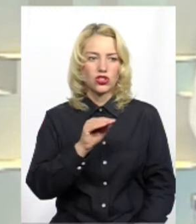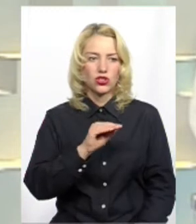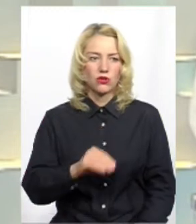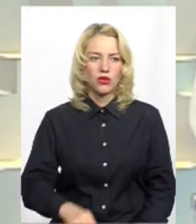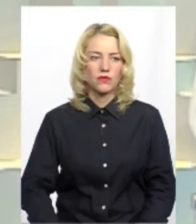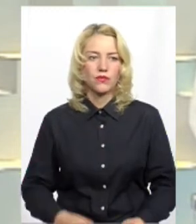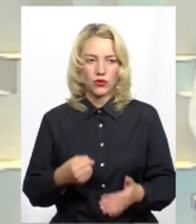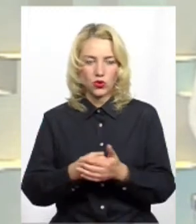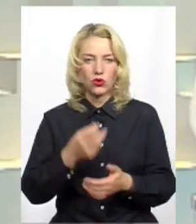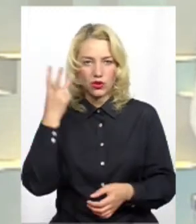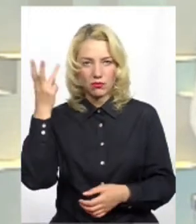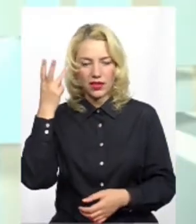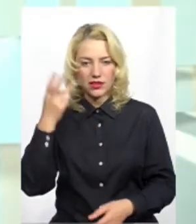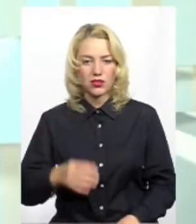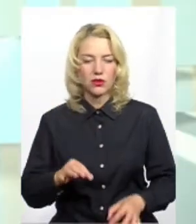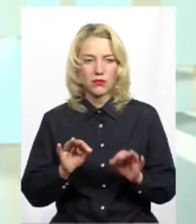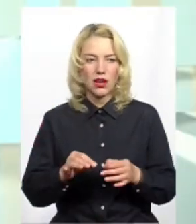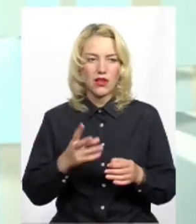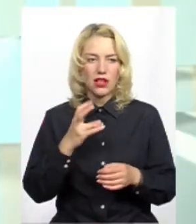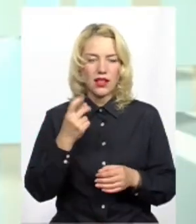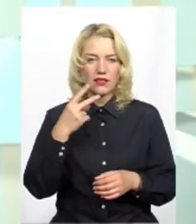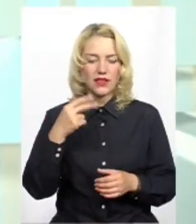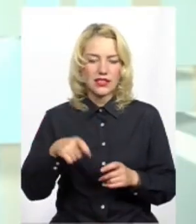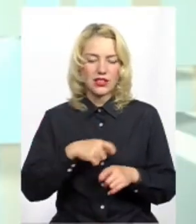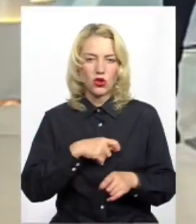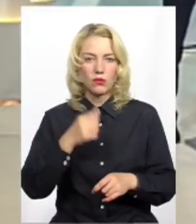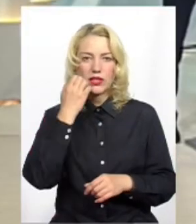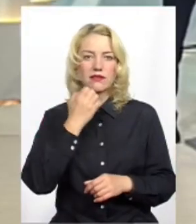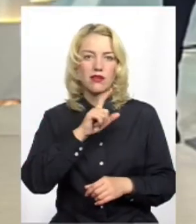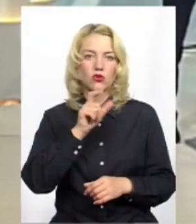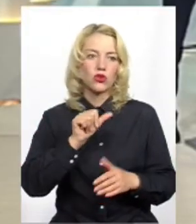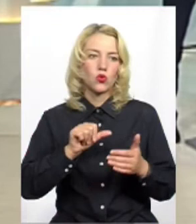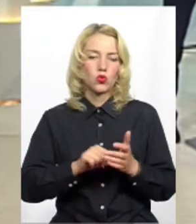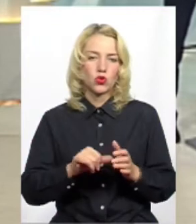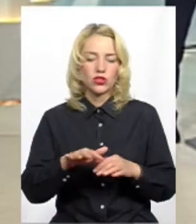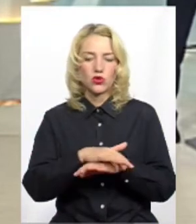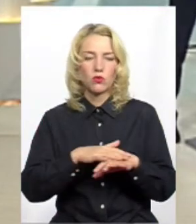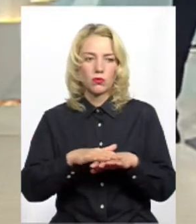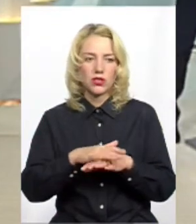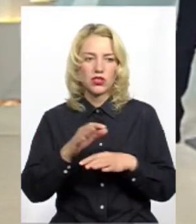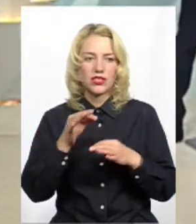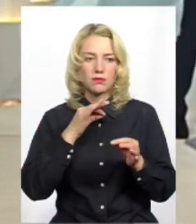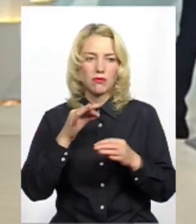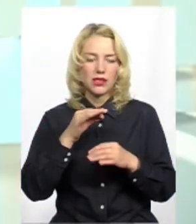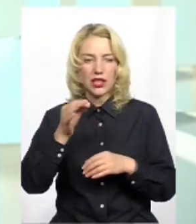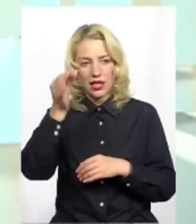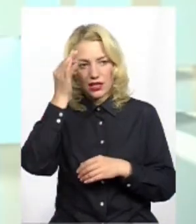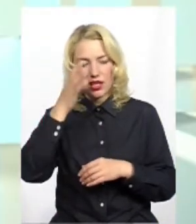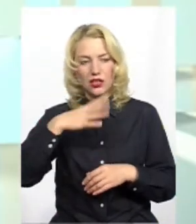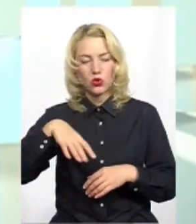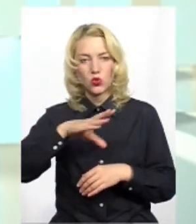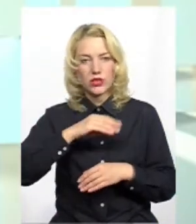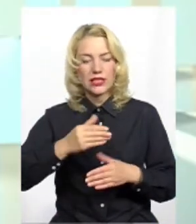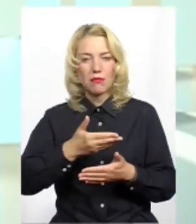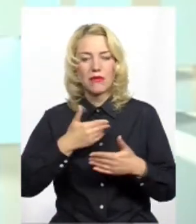До Хмельницького. Правильно, до Хмельницького на 20 кілометрів. Дякую за участь у публічних співбесідах. Нагадую всім,